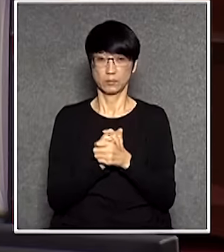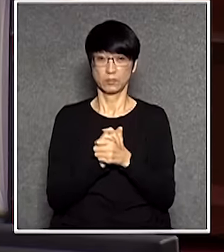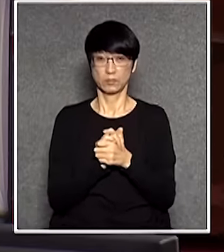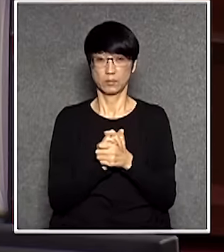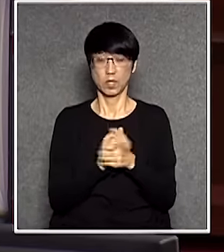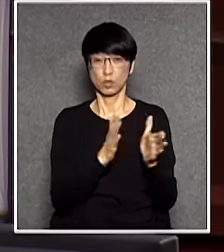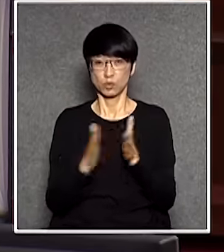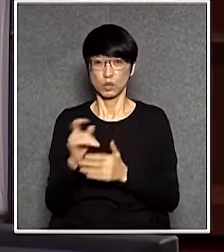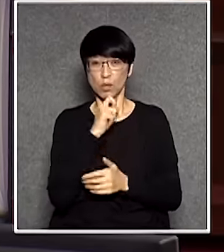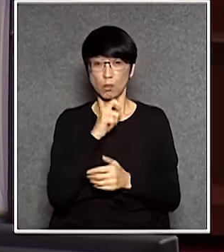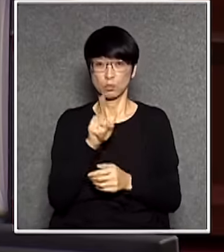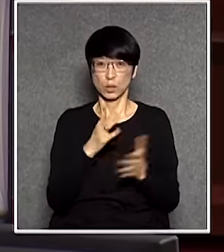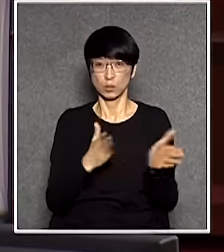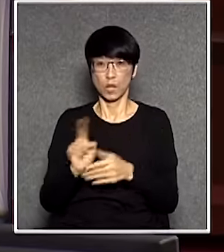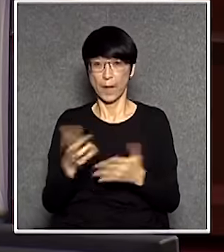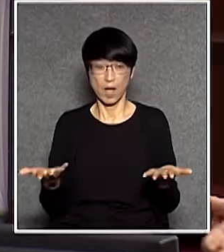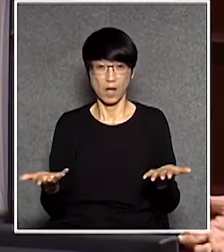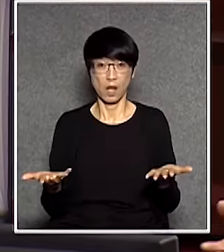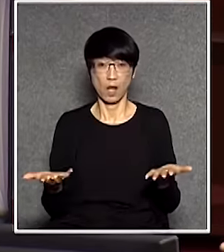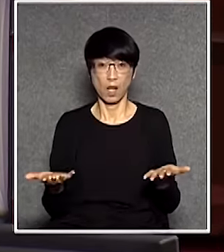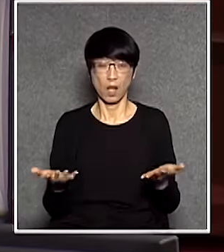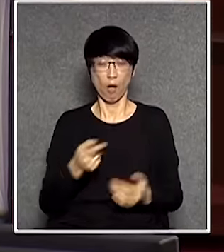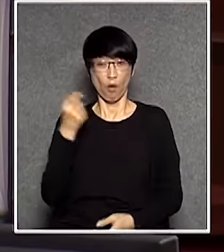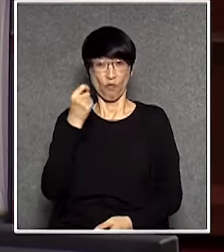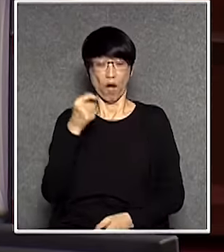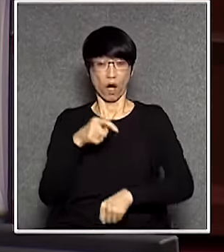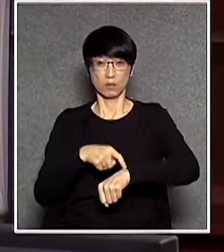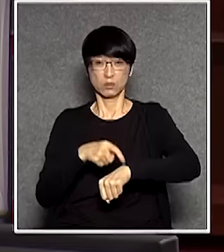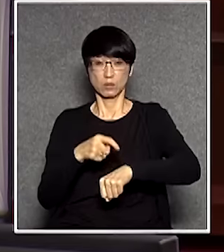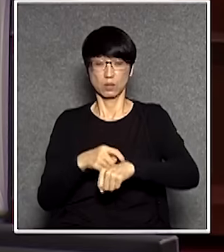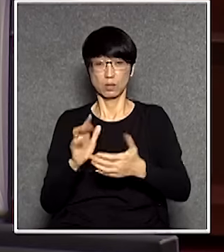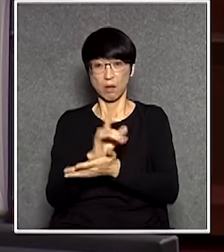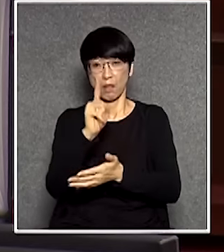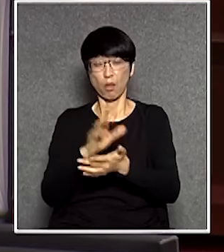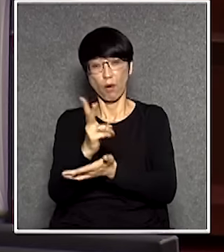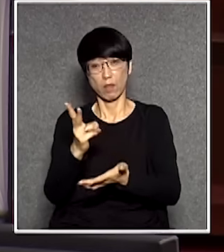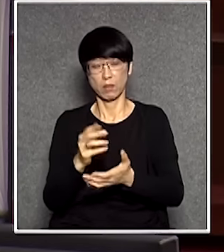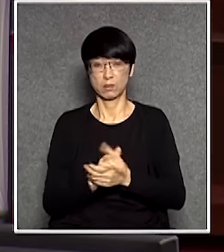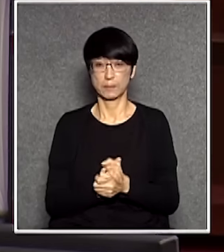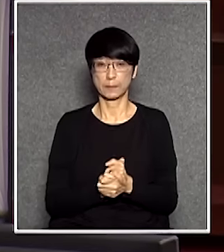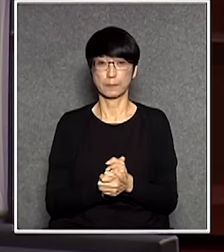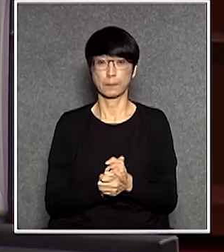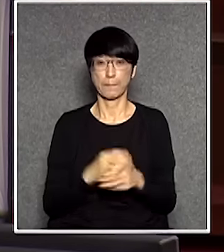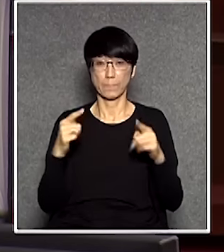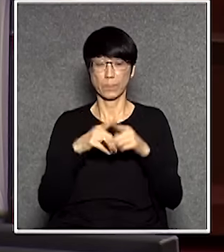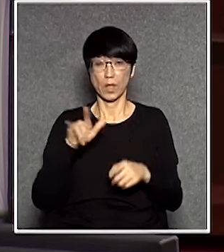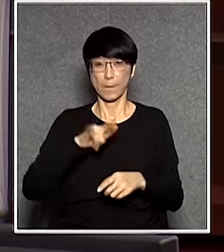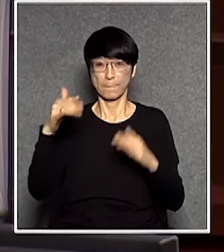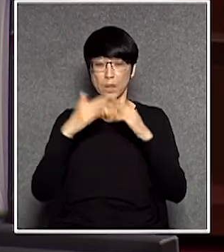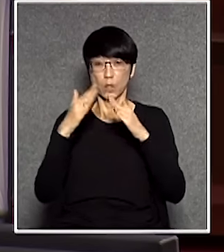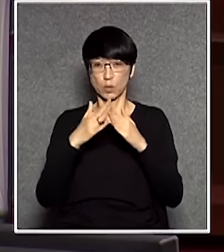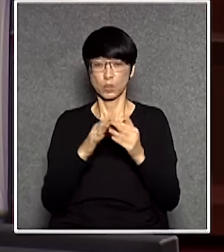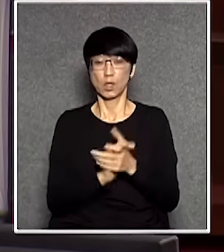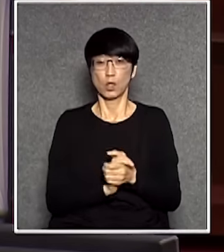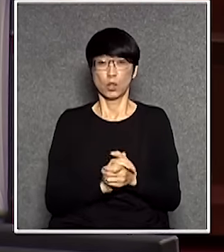處理那處理什麼呢?眨眼又一兩年了民航處的主要職能